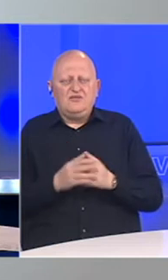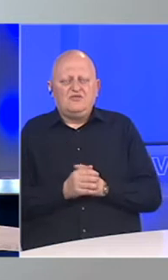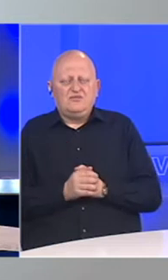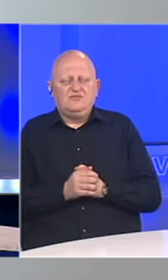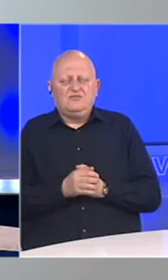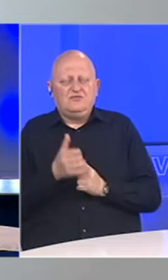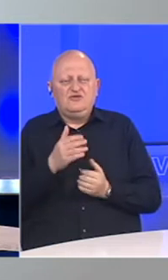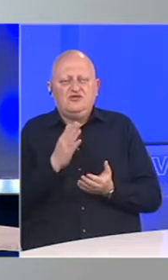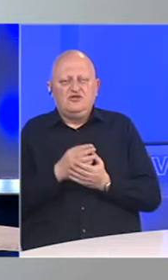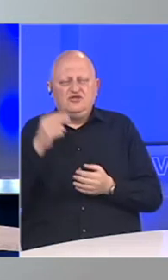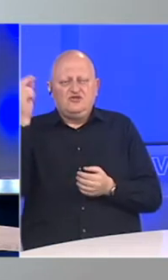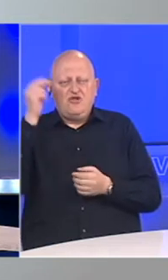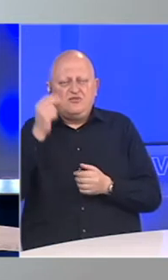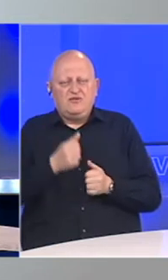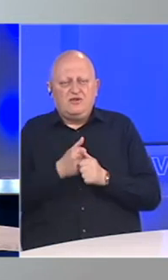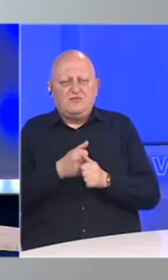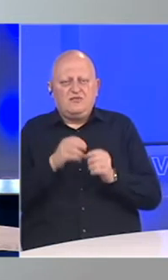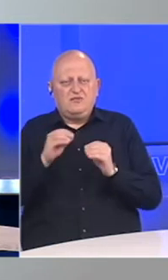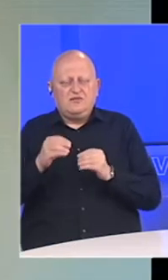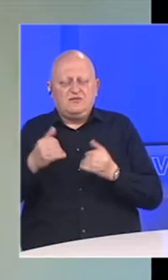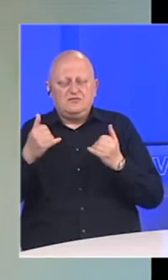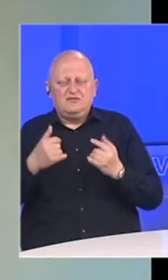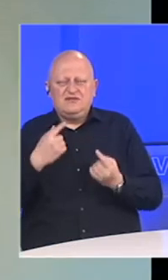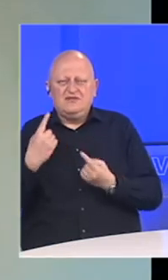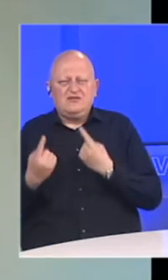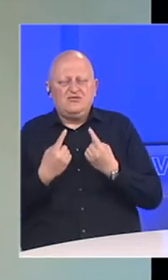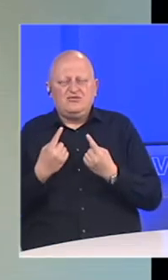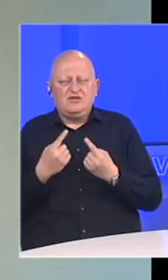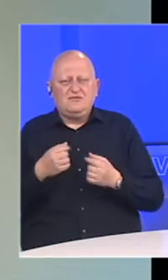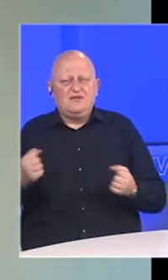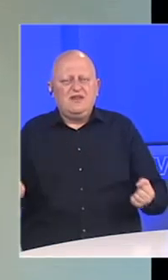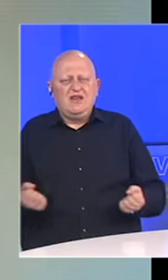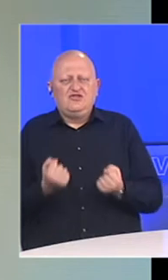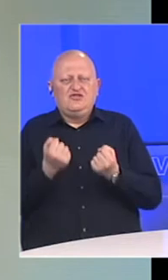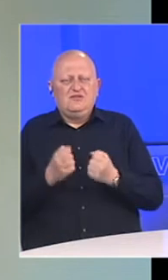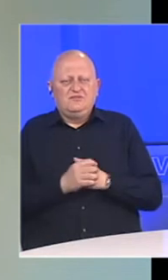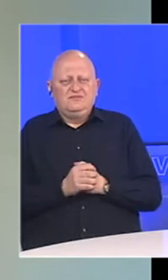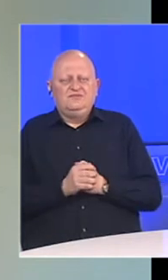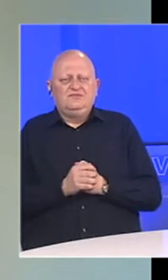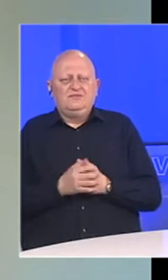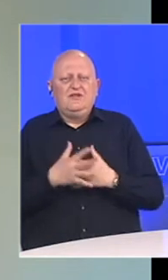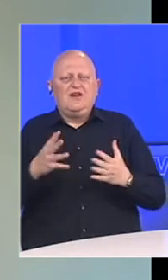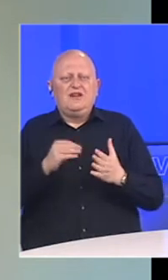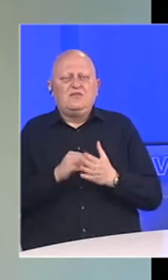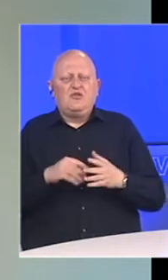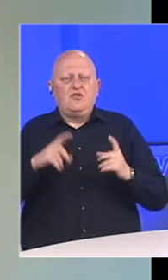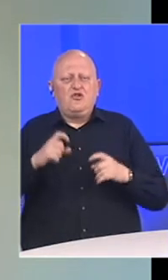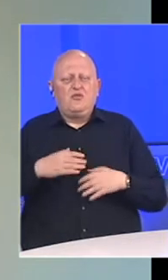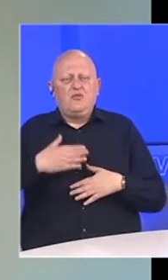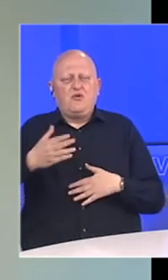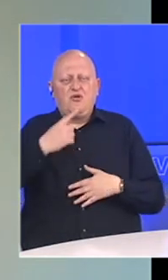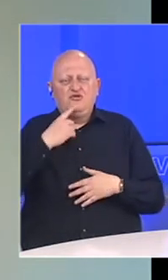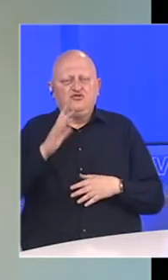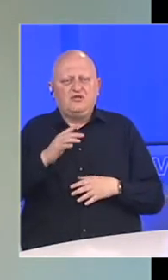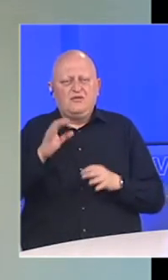što se tiče obrazovanja i praćenja nastave, situacija je veoma teška. Veliki broj Roma, pored toga što